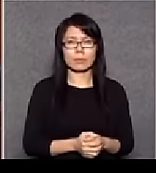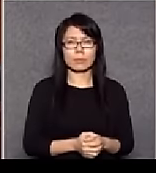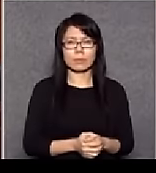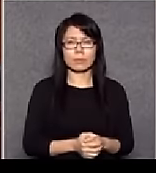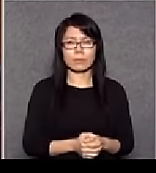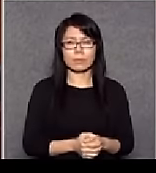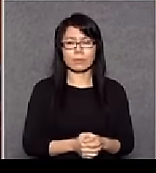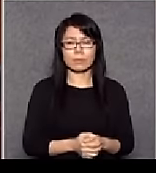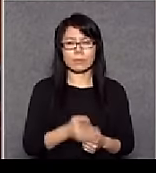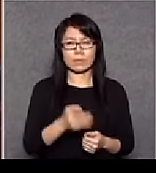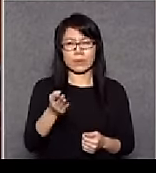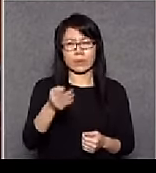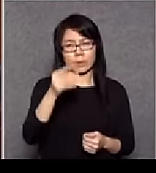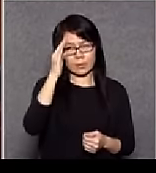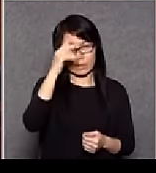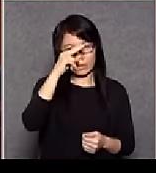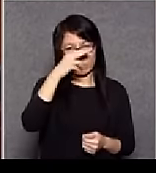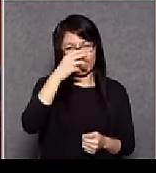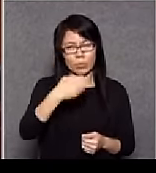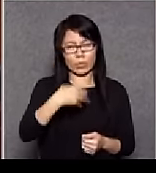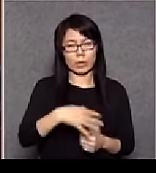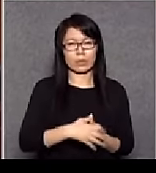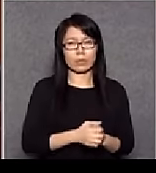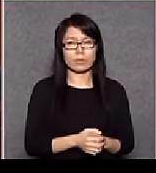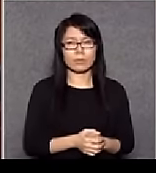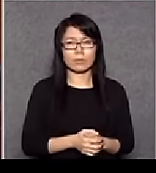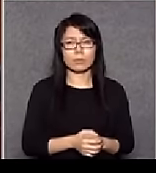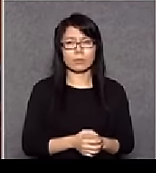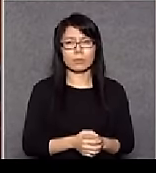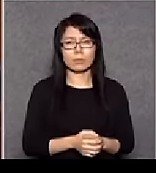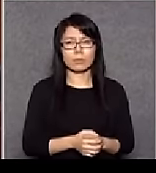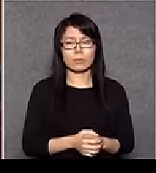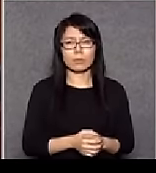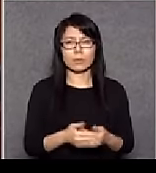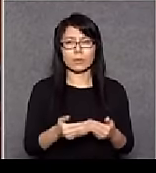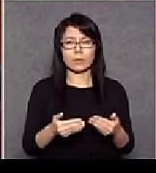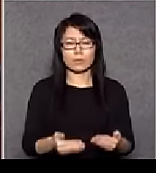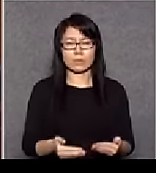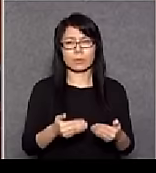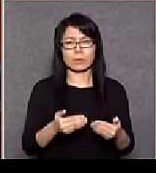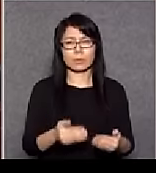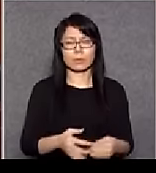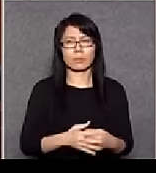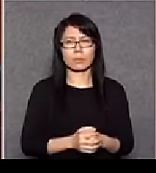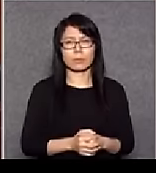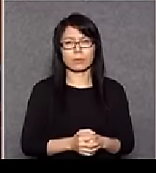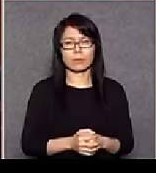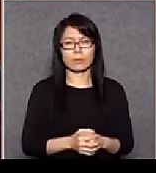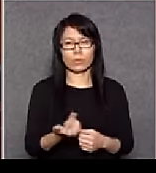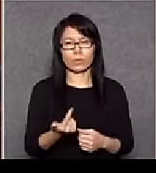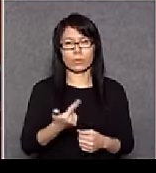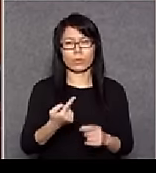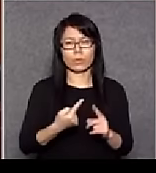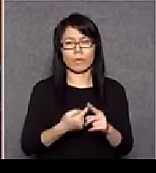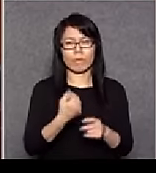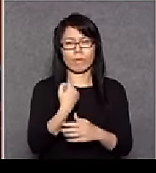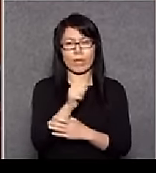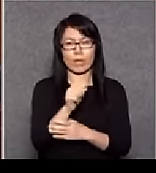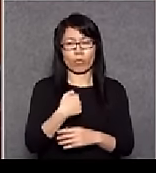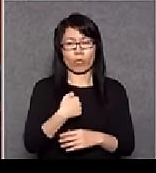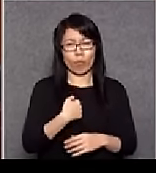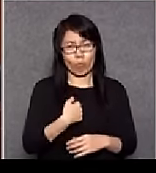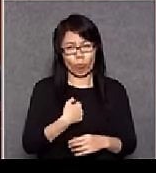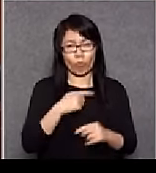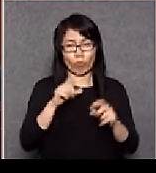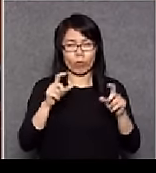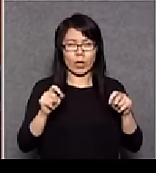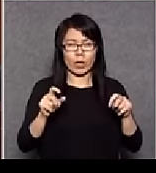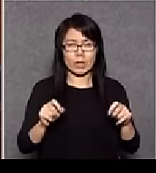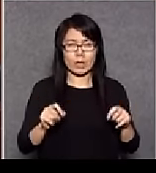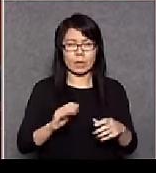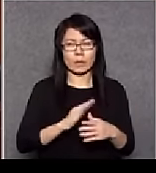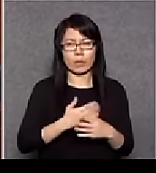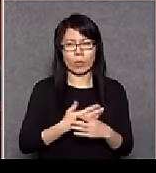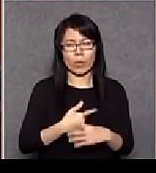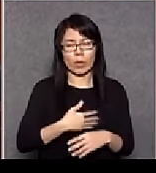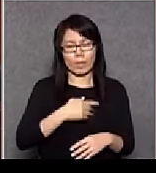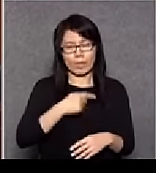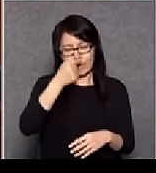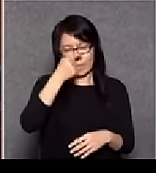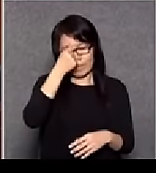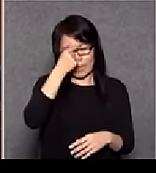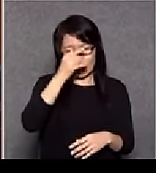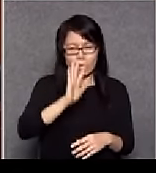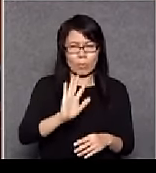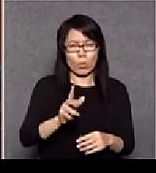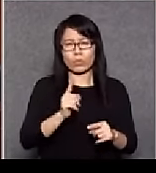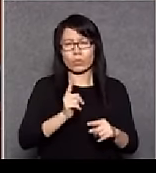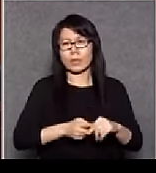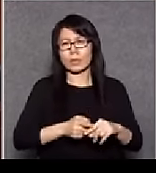你經常在這裡說今次呢很多人反對你所持的理由是憂慮而已沒有事